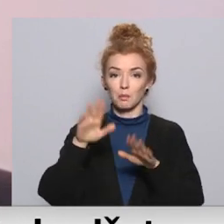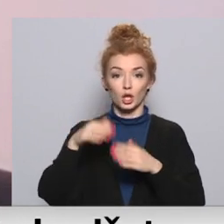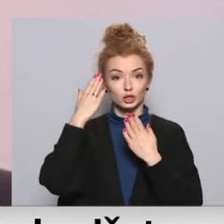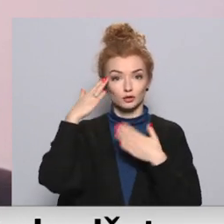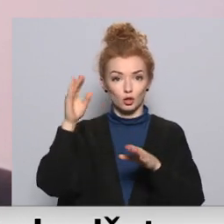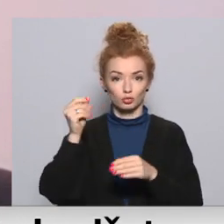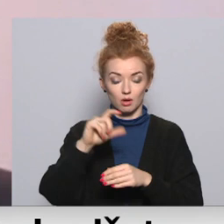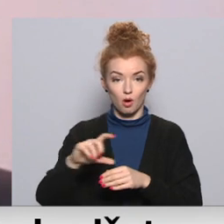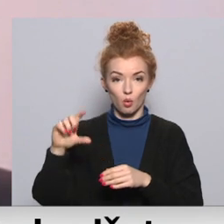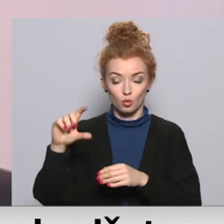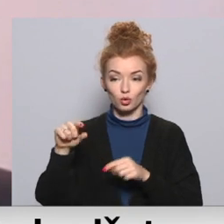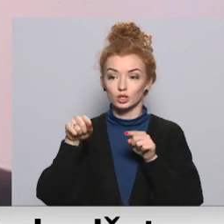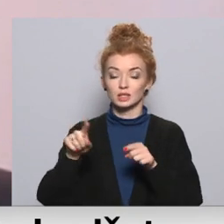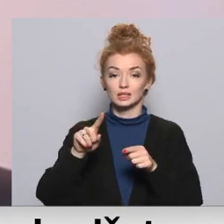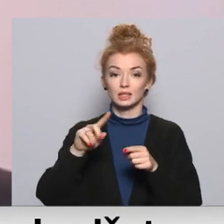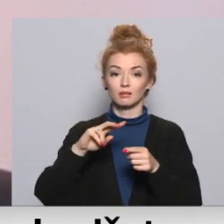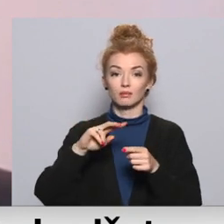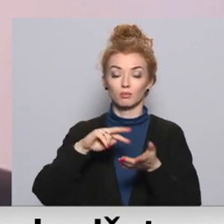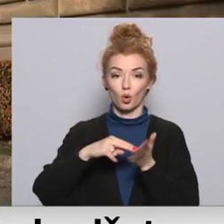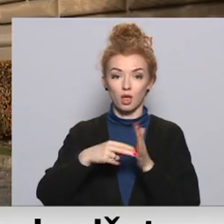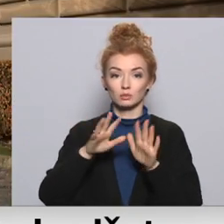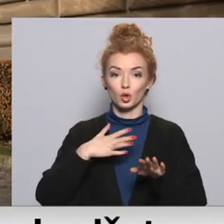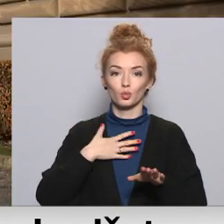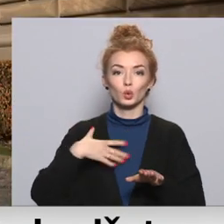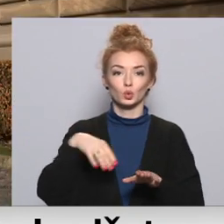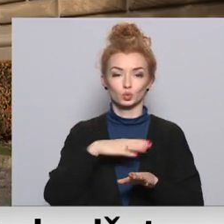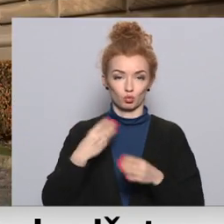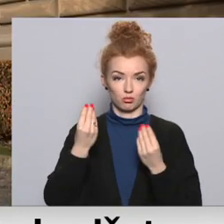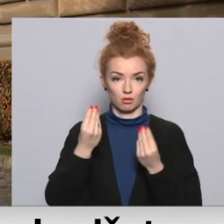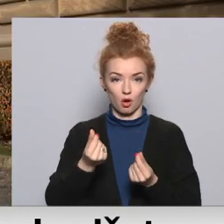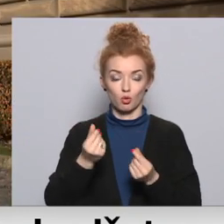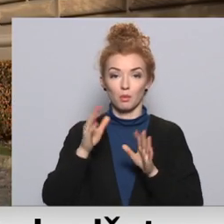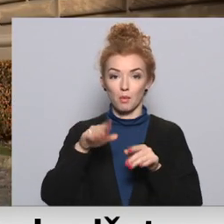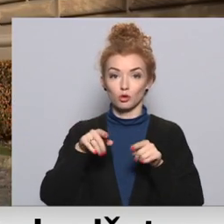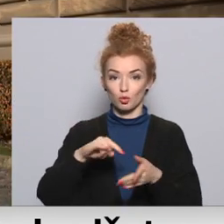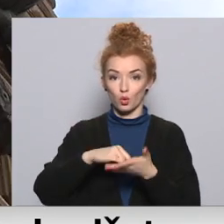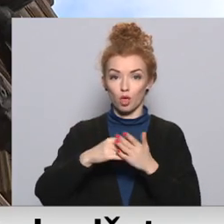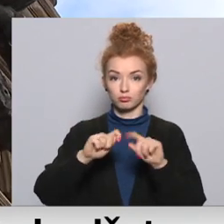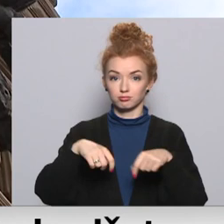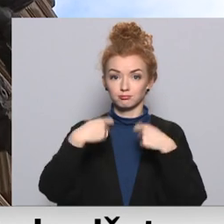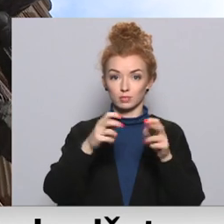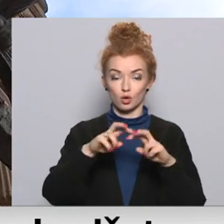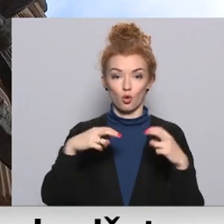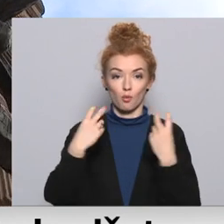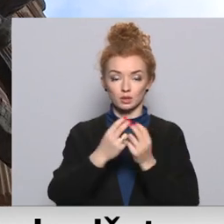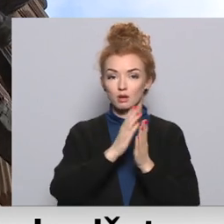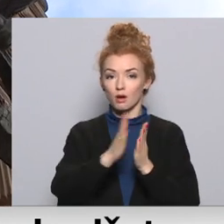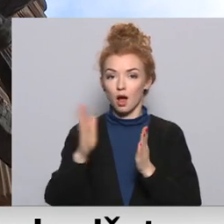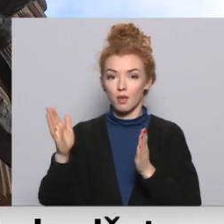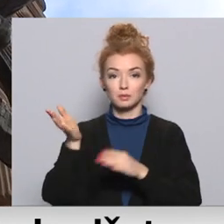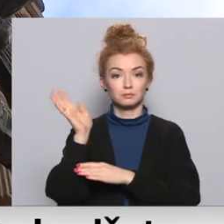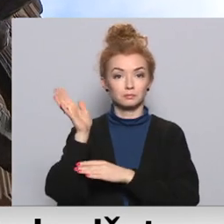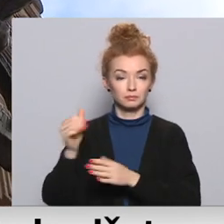naudu, šis ir likumprojekts par mūsu naudu. Liemjot par likumprojekti nodošanu komisijām, teju par katru atsevišķi runā bija pieteicies